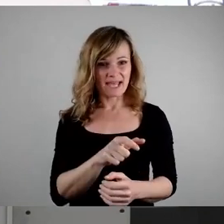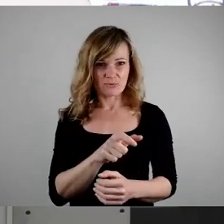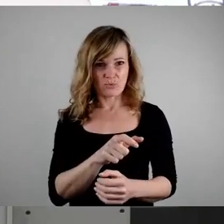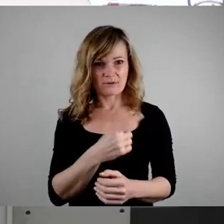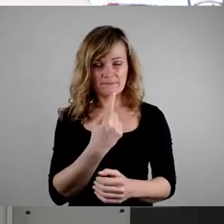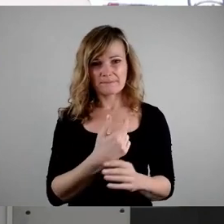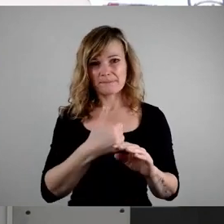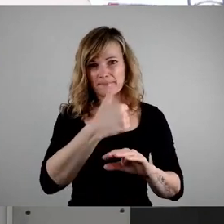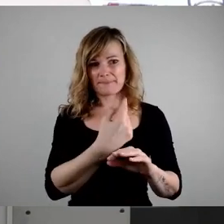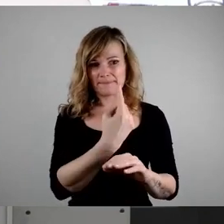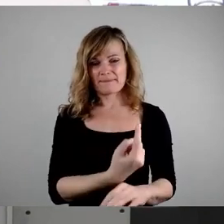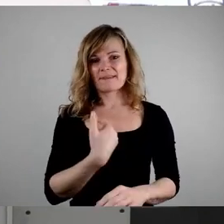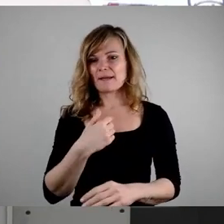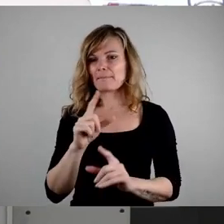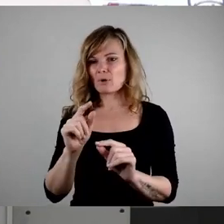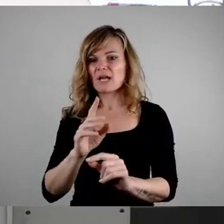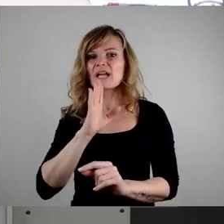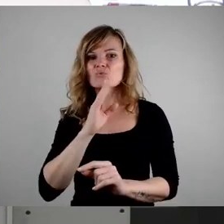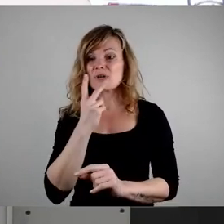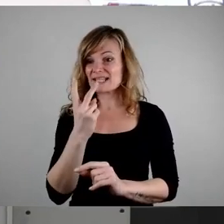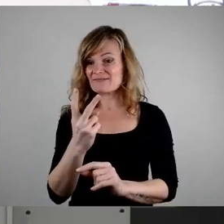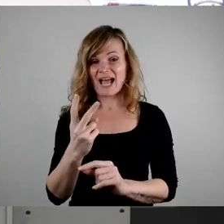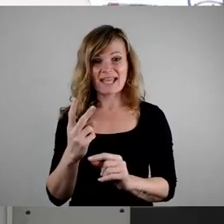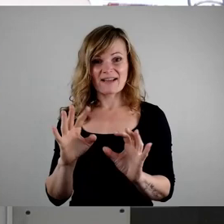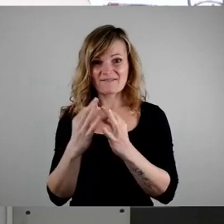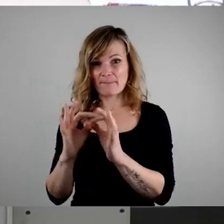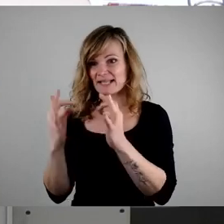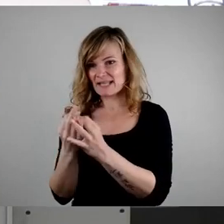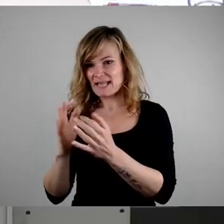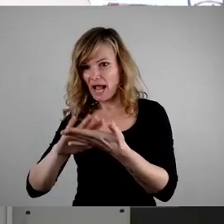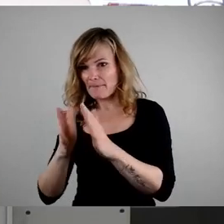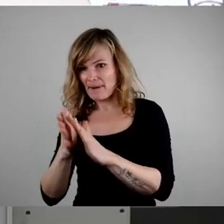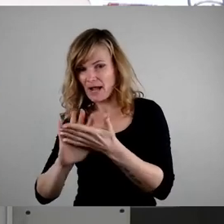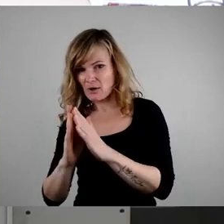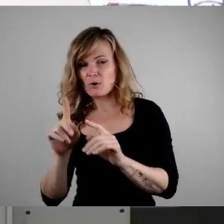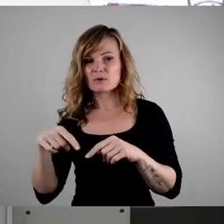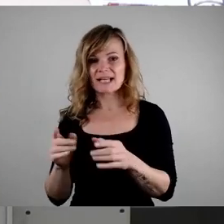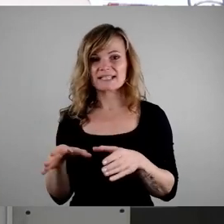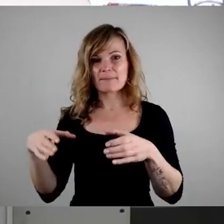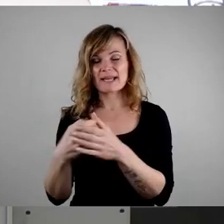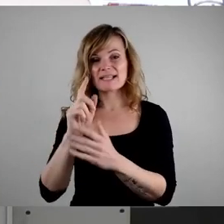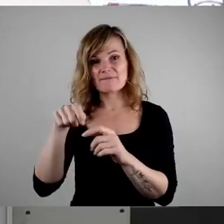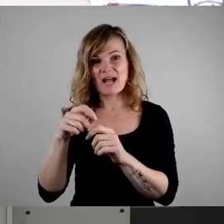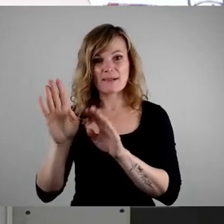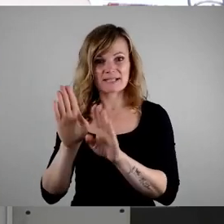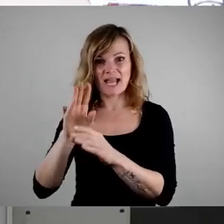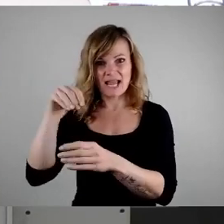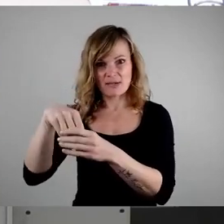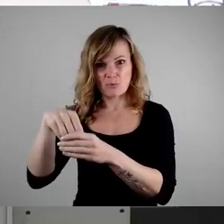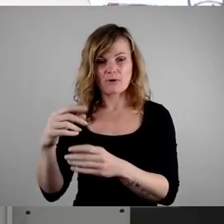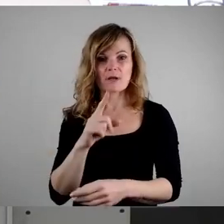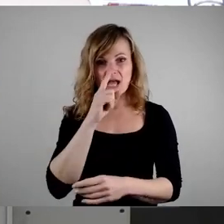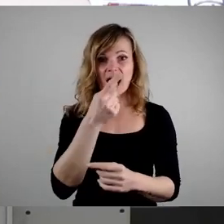wenn sich quasi zwei Haushalte miteinander absprechen und dann gemeinsam sich auch an dieser Wahlbeteiligung und wenn die anderen vier nicht mitmachen,